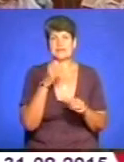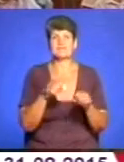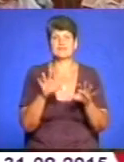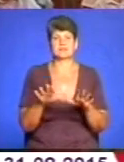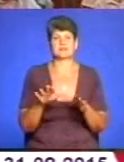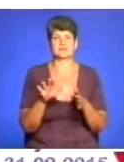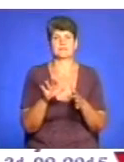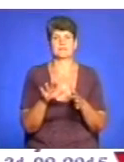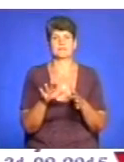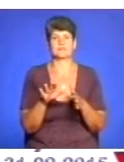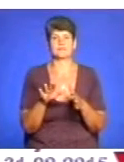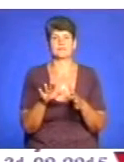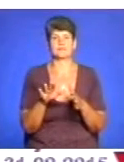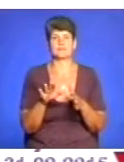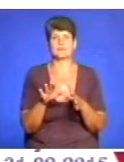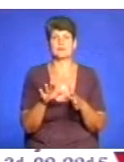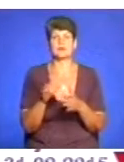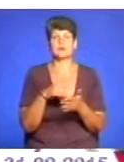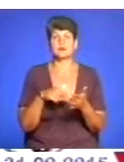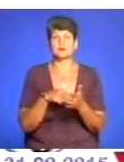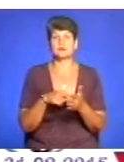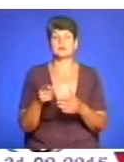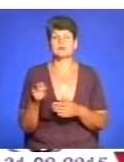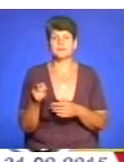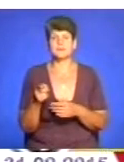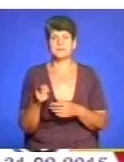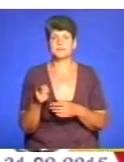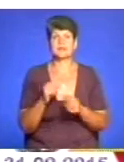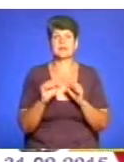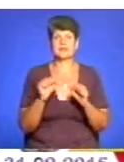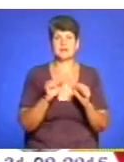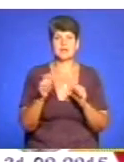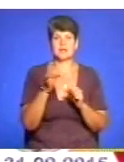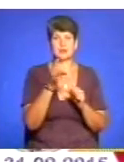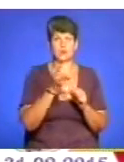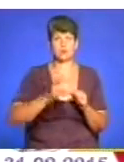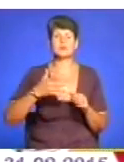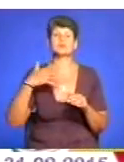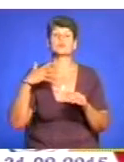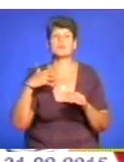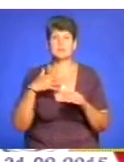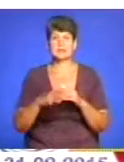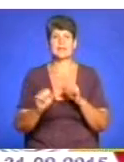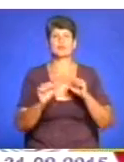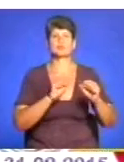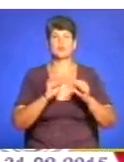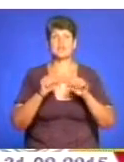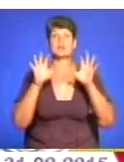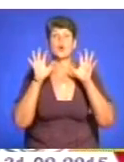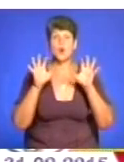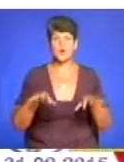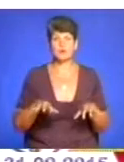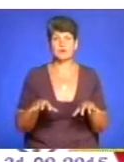центрі. Значна частина керівників районів відреагували адекватно на розпорядження голови обласної